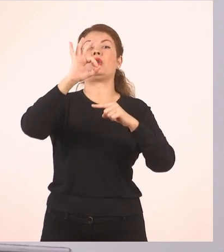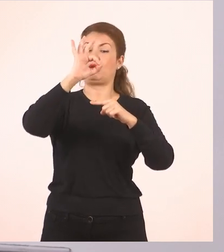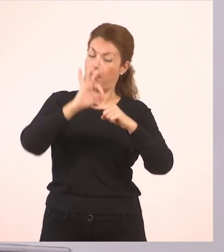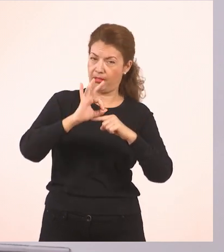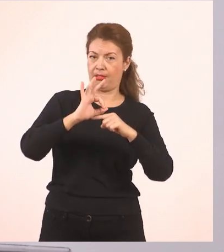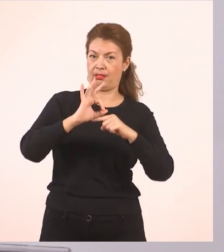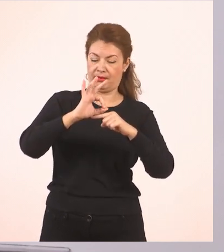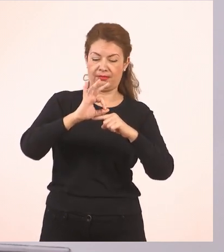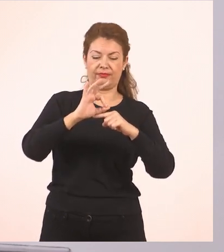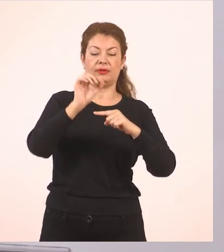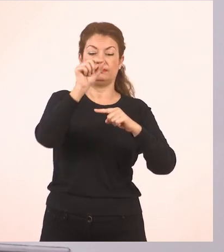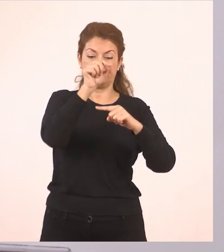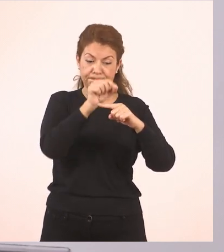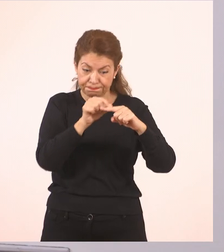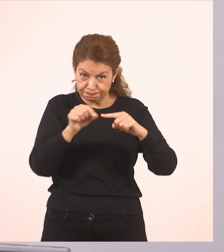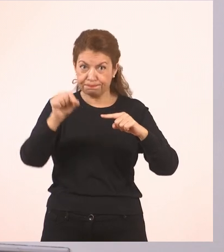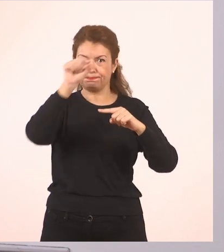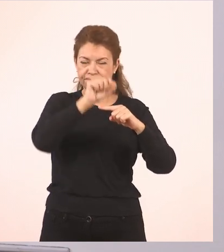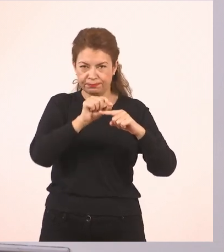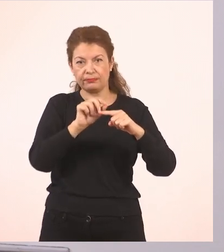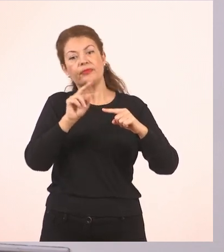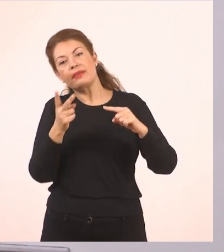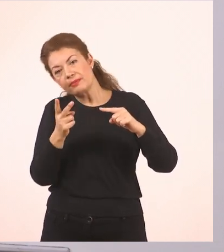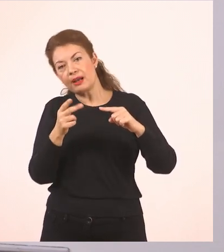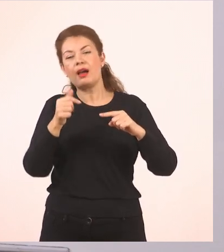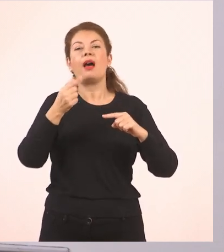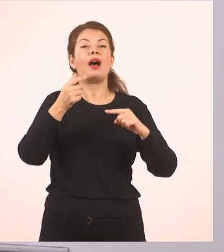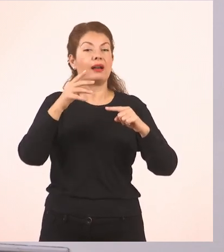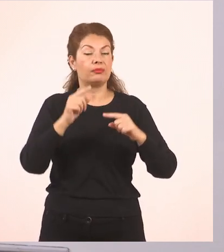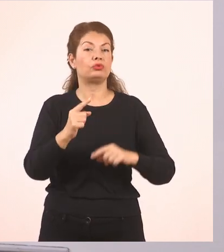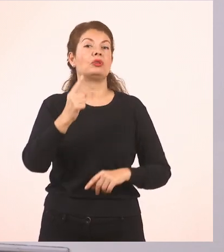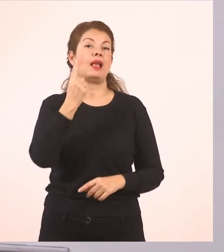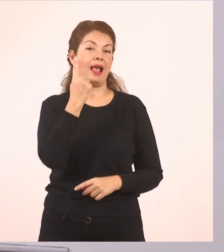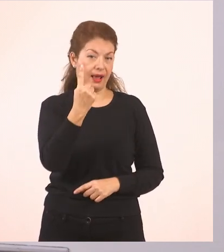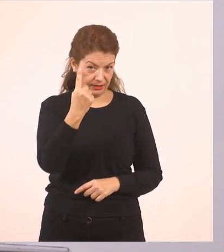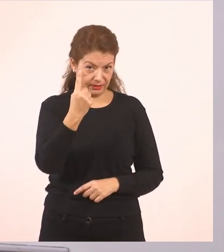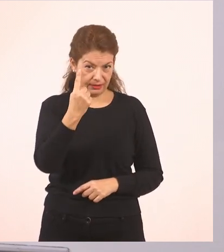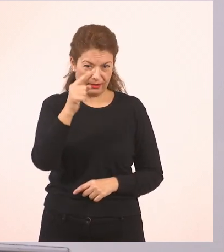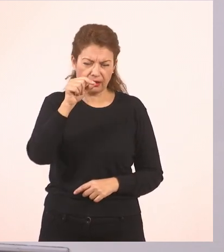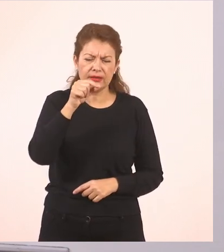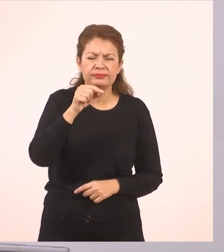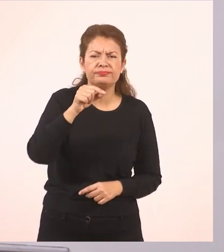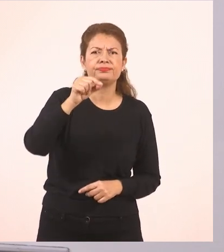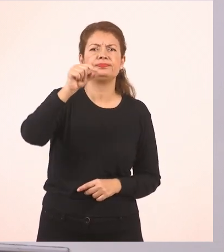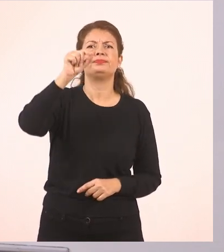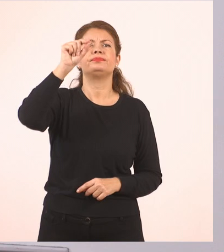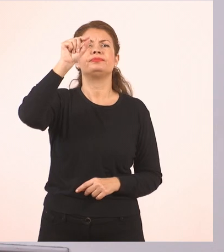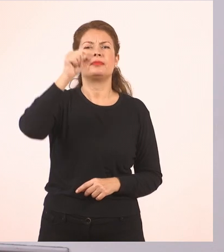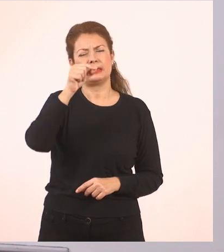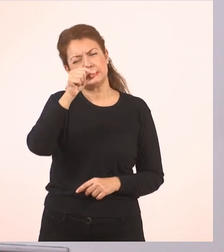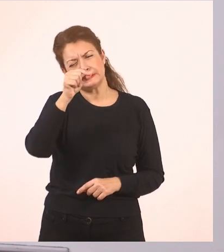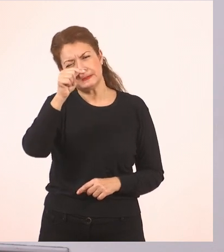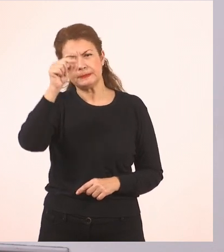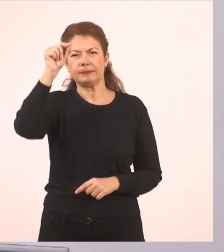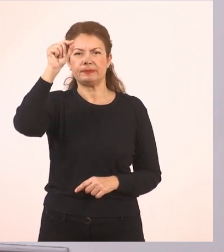Προχωρώντας τον αριθμό 1, ξεκινάω περίπου από τη μέση της γραμμής και τραβάω μία στραβούλικη γραμμή,